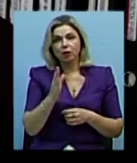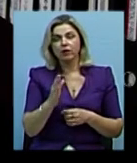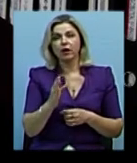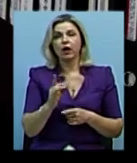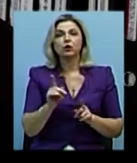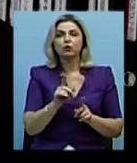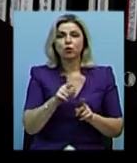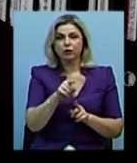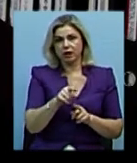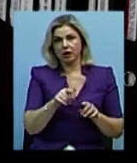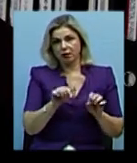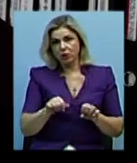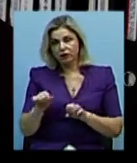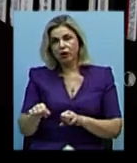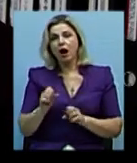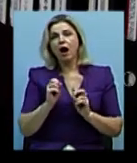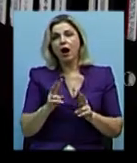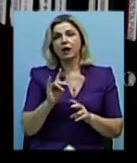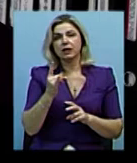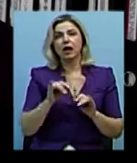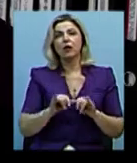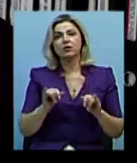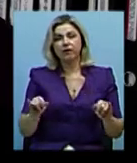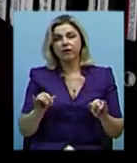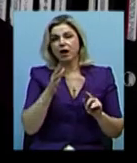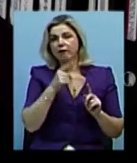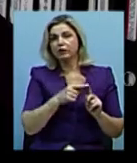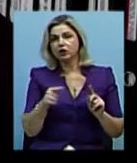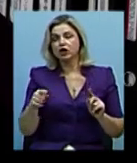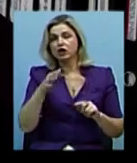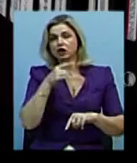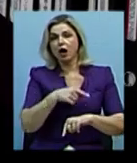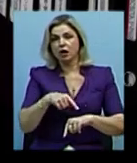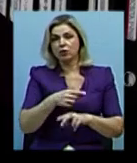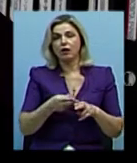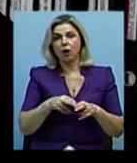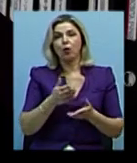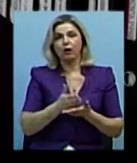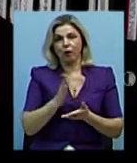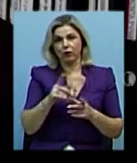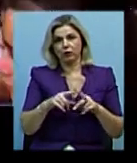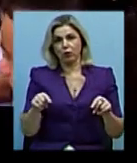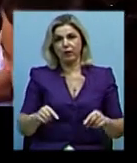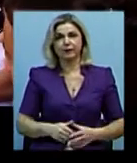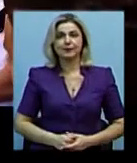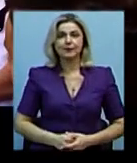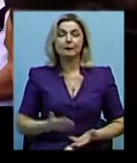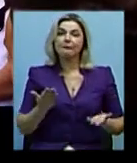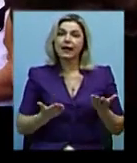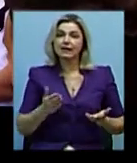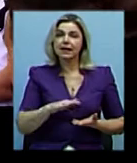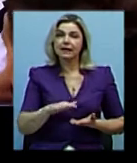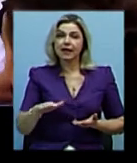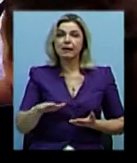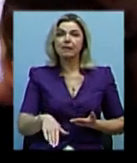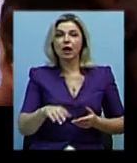нахилів дитини. Як вона розвивається, продовж часу, який вона знаходиться в школі. Якщо вихованці